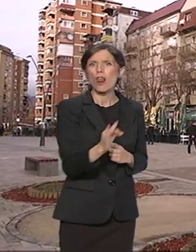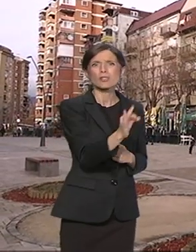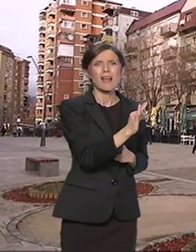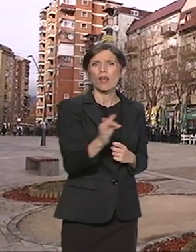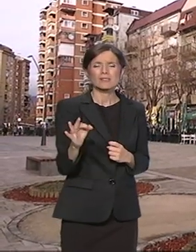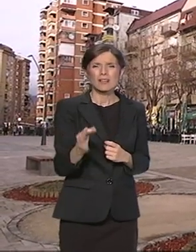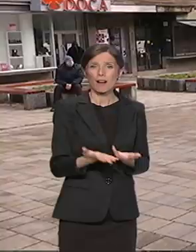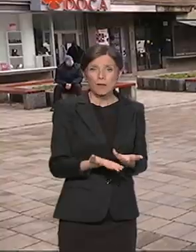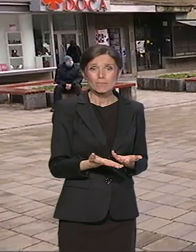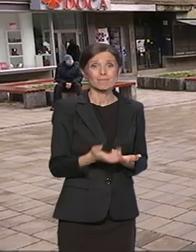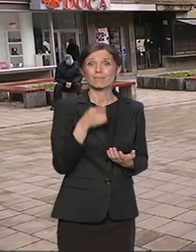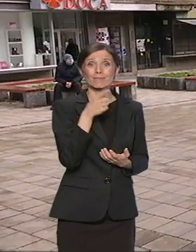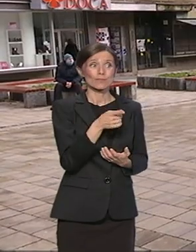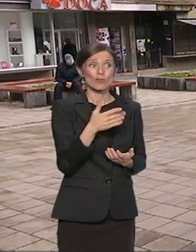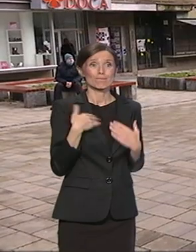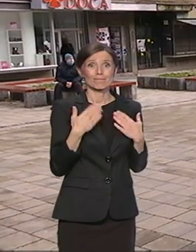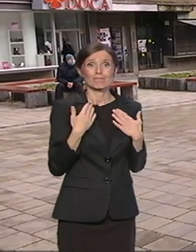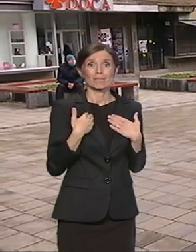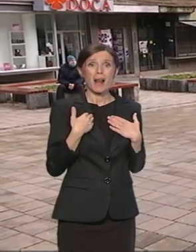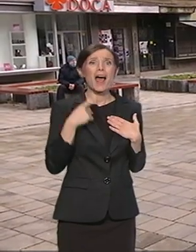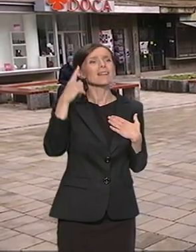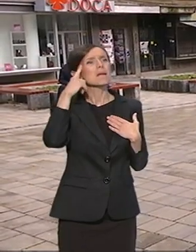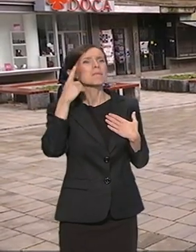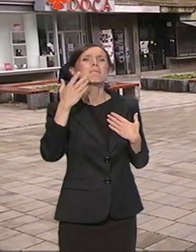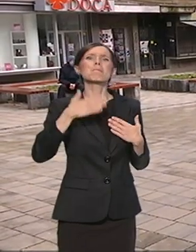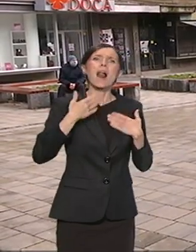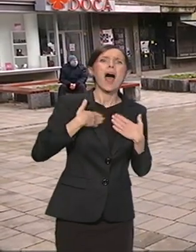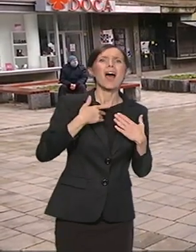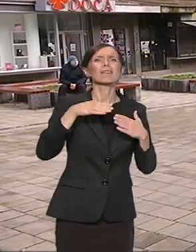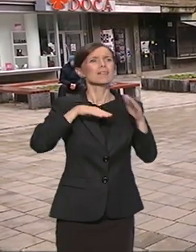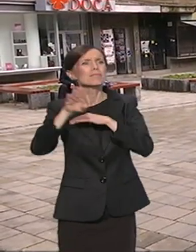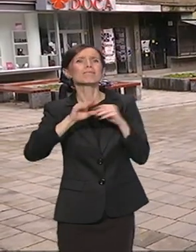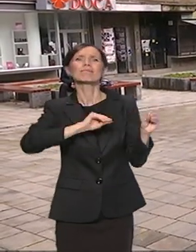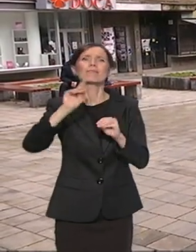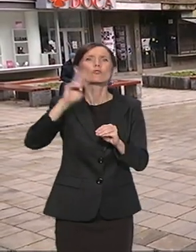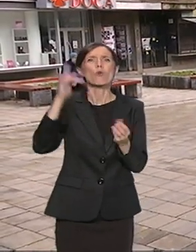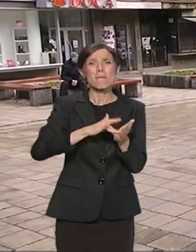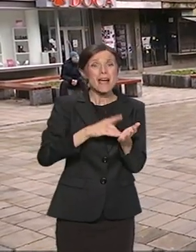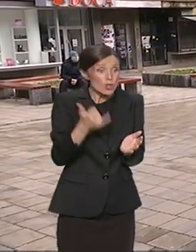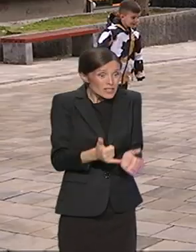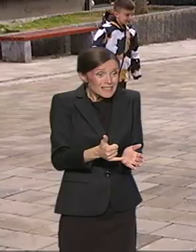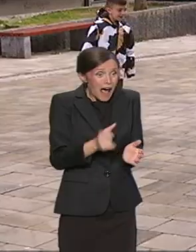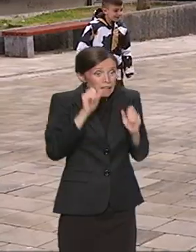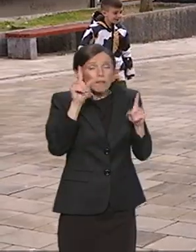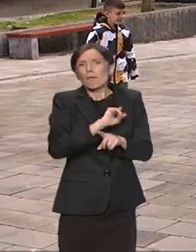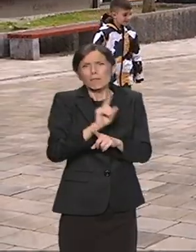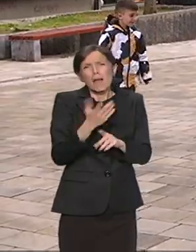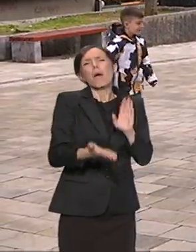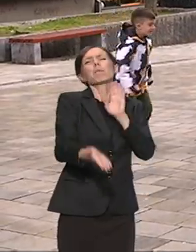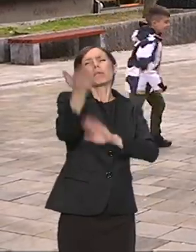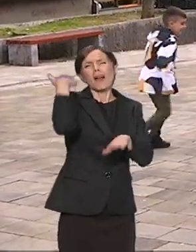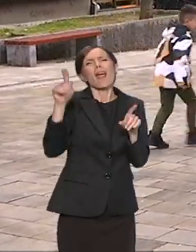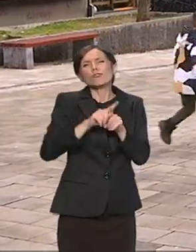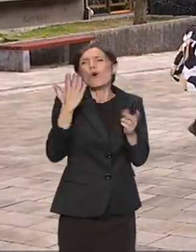Mladima to nije skorašnja stvar. Ranije su mladi išli za novinama, za